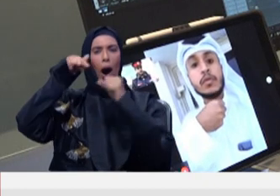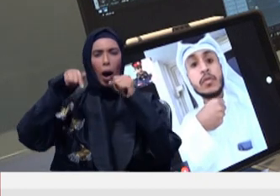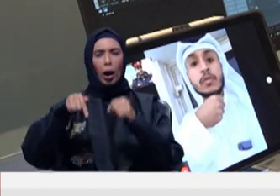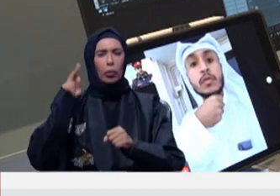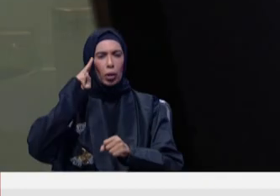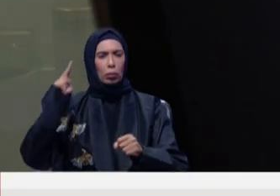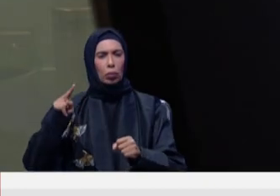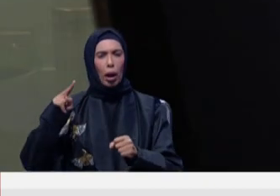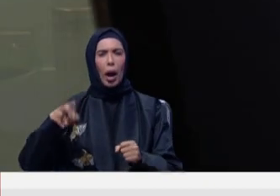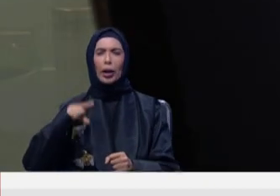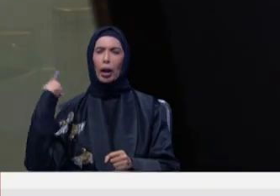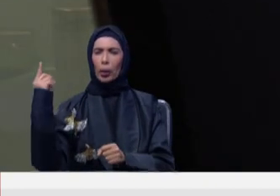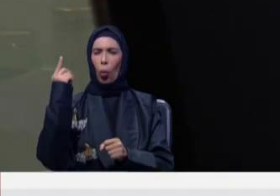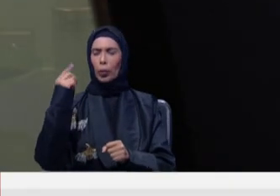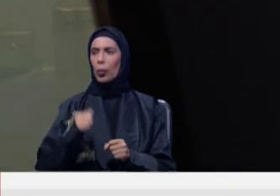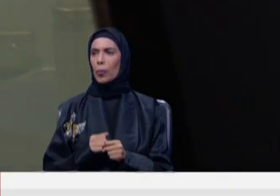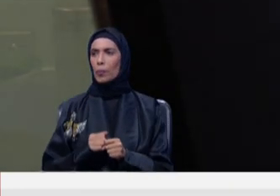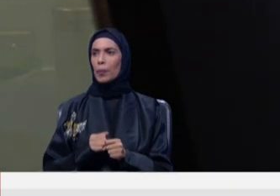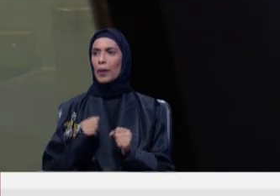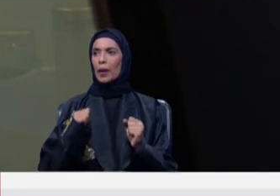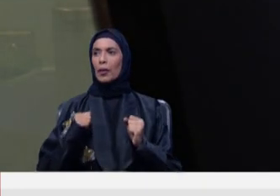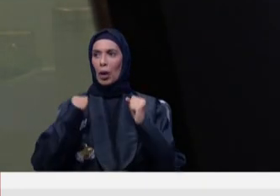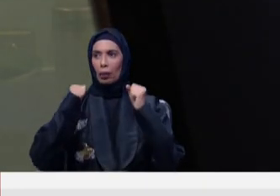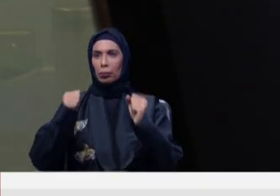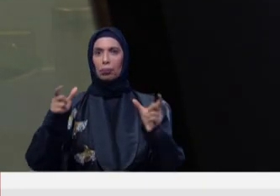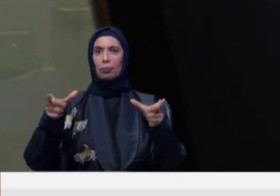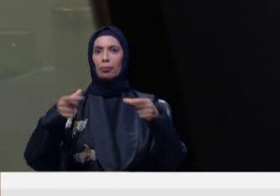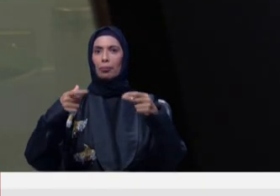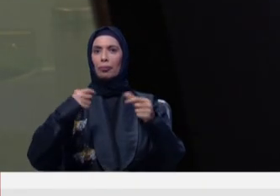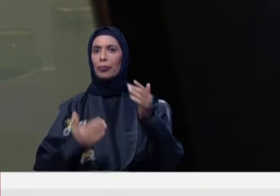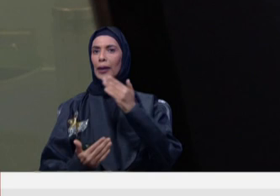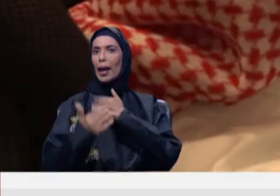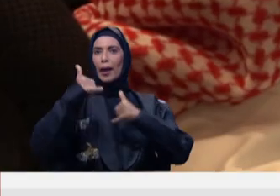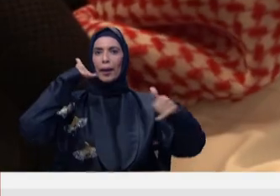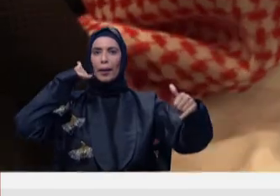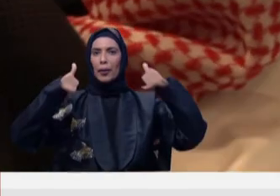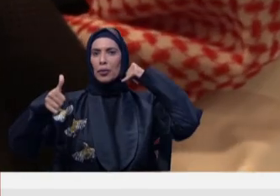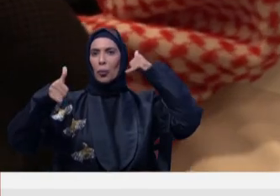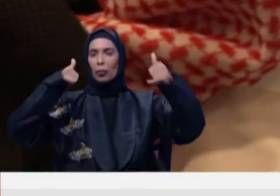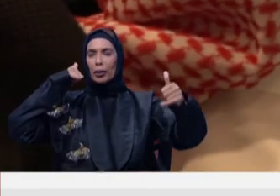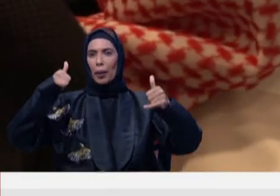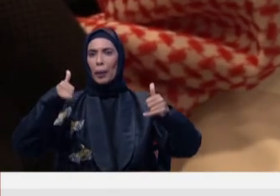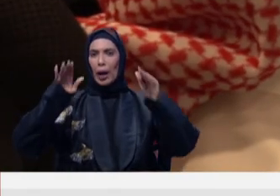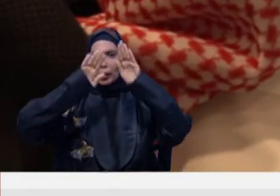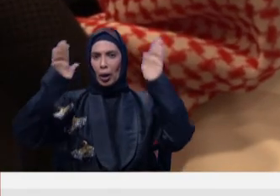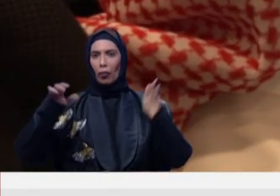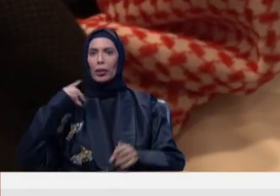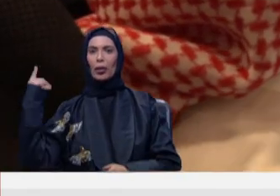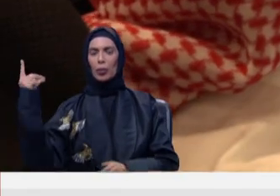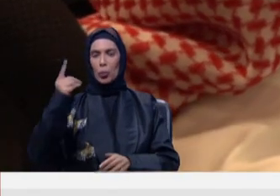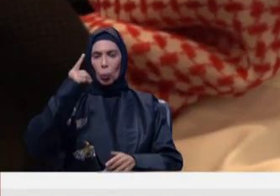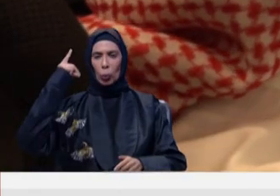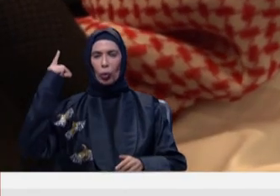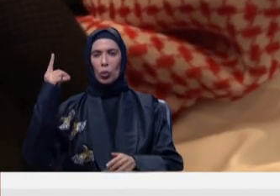لأي طارئ وقد تم استحداث أحدث التقنيات في مجال الاتصالات لتجهيز غرفة العمليات بما